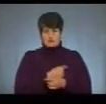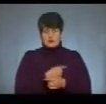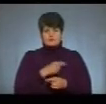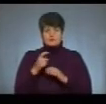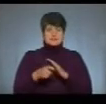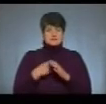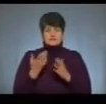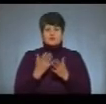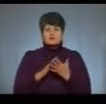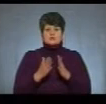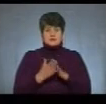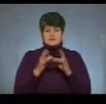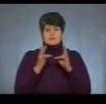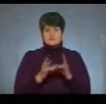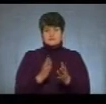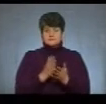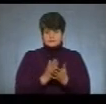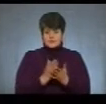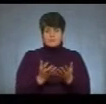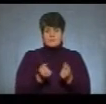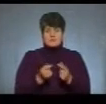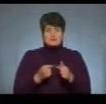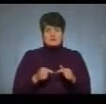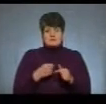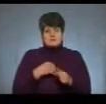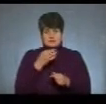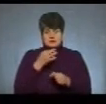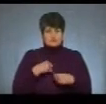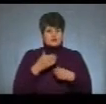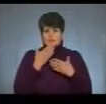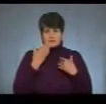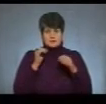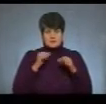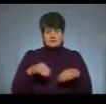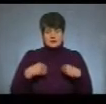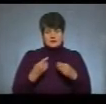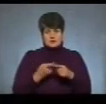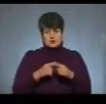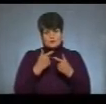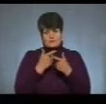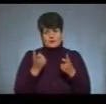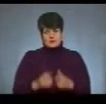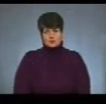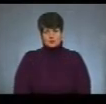дізнатися, в якому стані травмовані, у приймальному відділенні нам повідомили, що не мають права надавати таку інформацію.